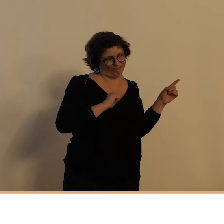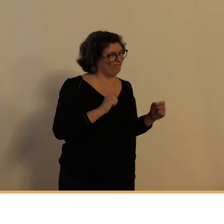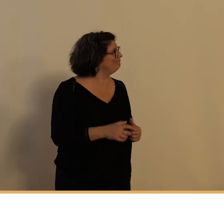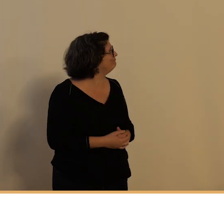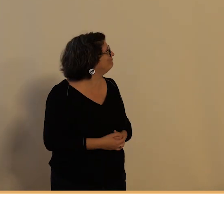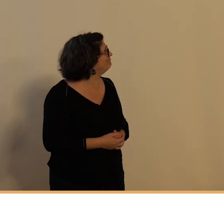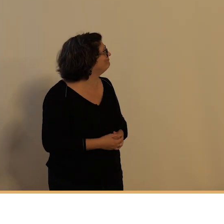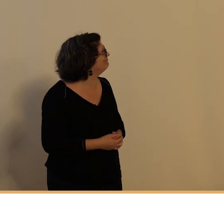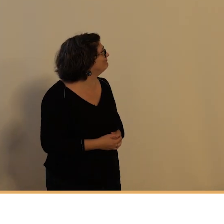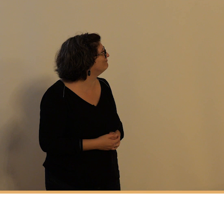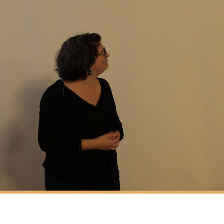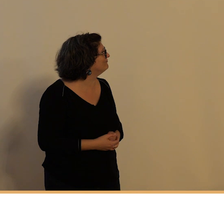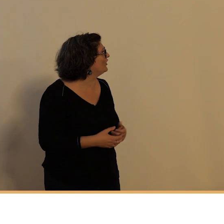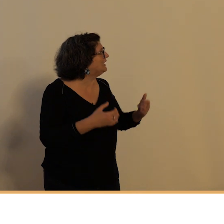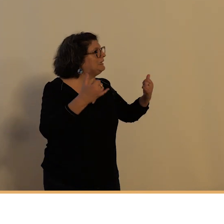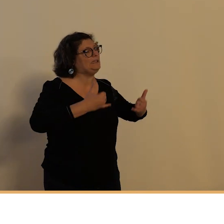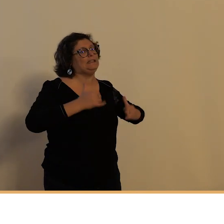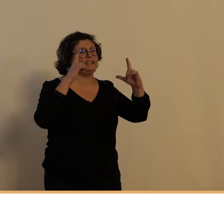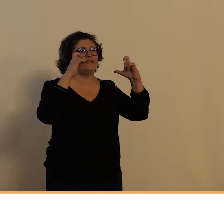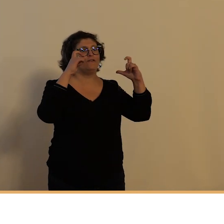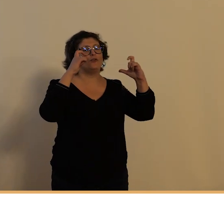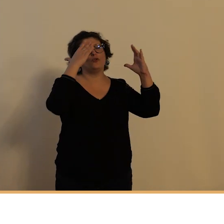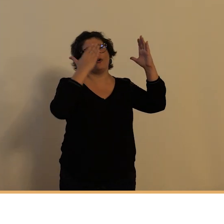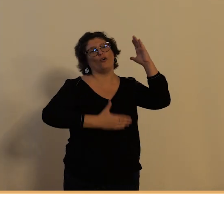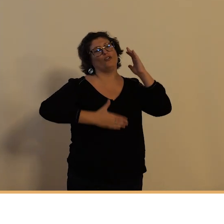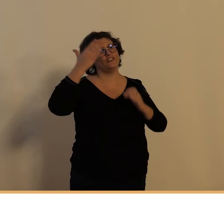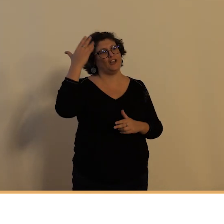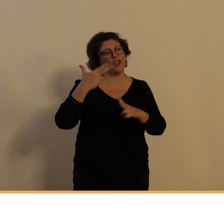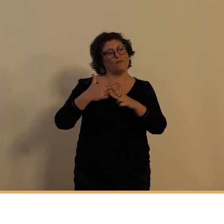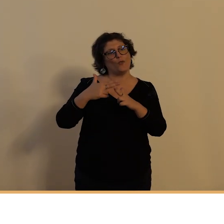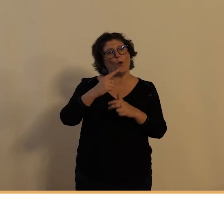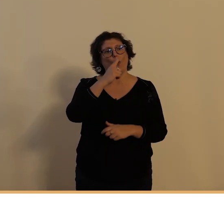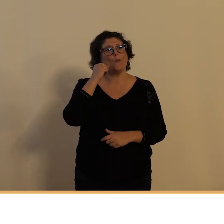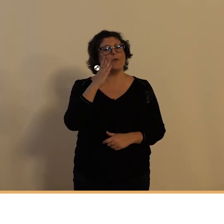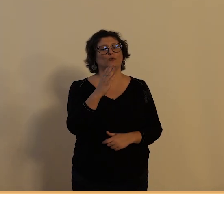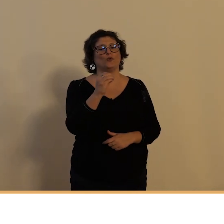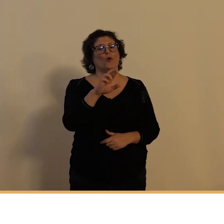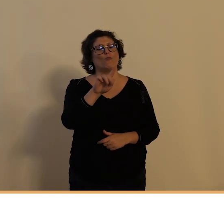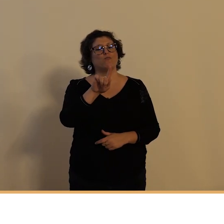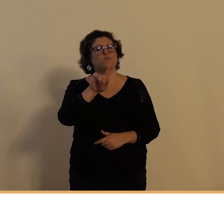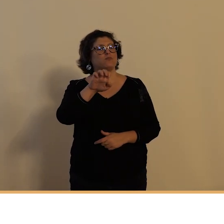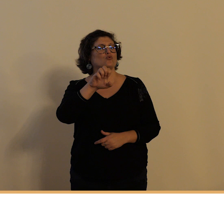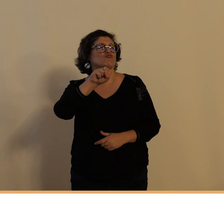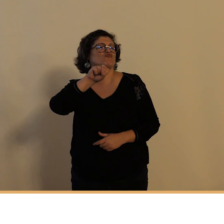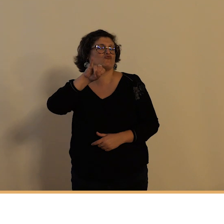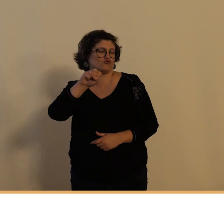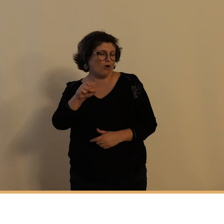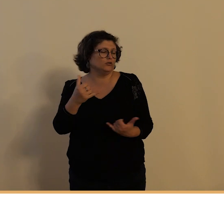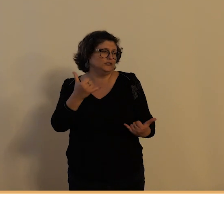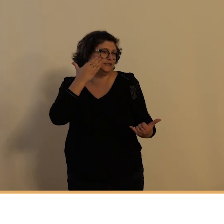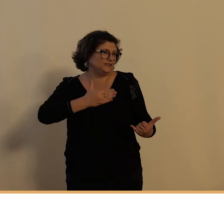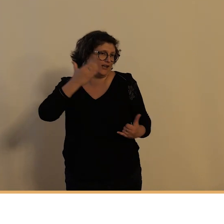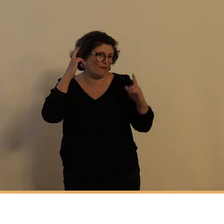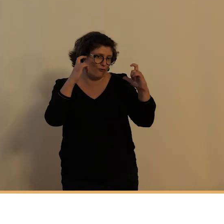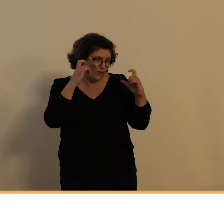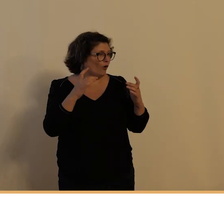du photographe bien connu à Tours de la nouvelle République Jean Bourgeois qui a fait cette photographie on